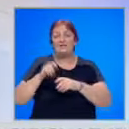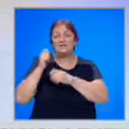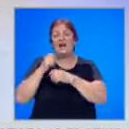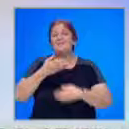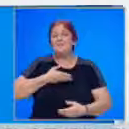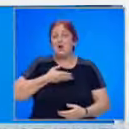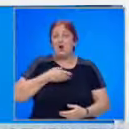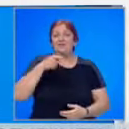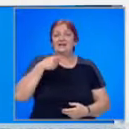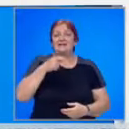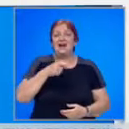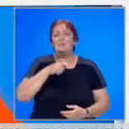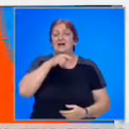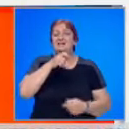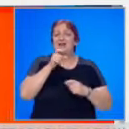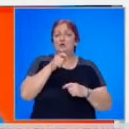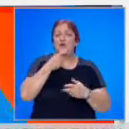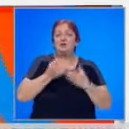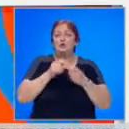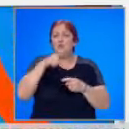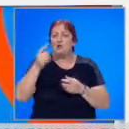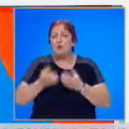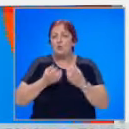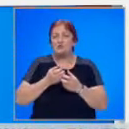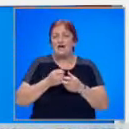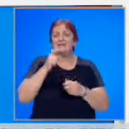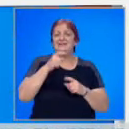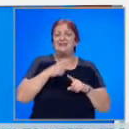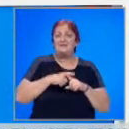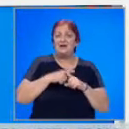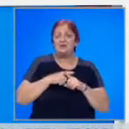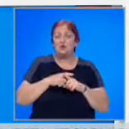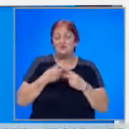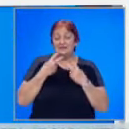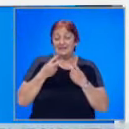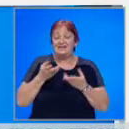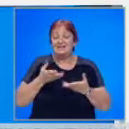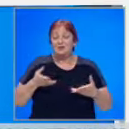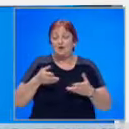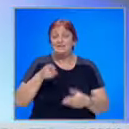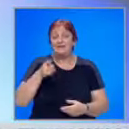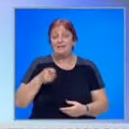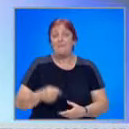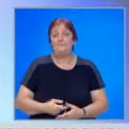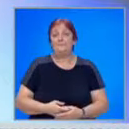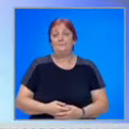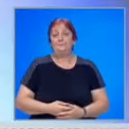Благоевградско. А сега към Старосел, където бушува друг пожар и Станислава Христозова, която е на място. Здравей.